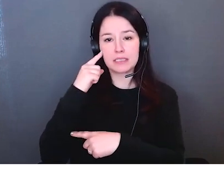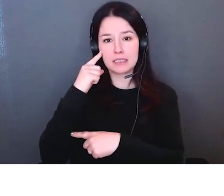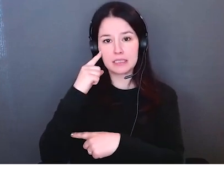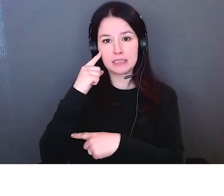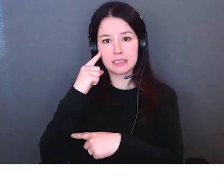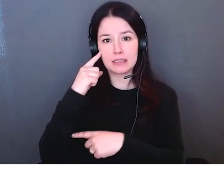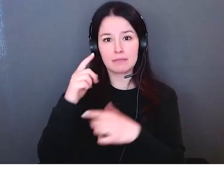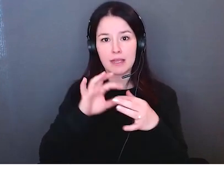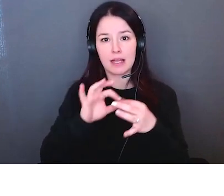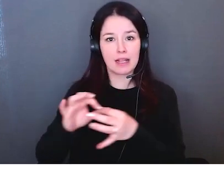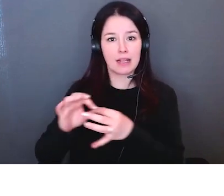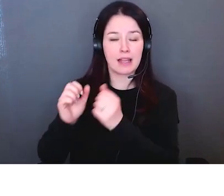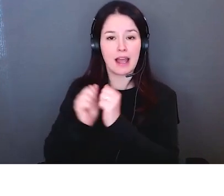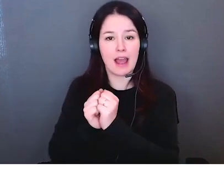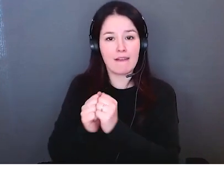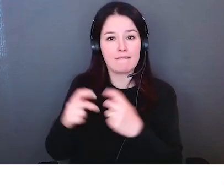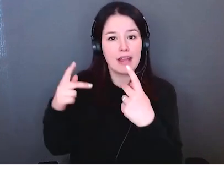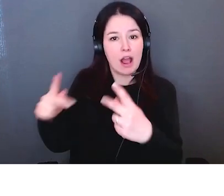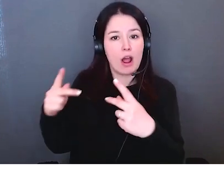égal